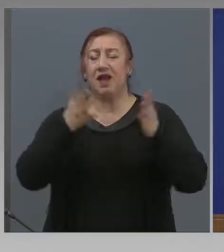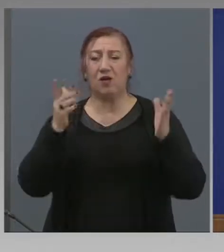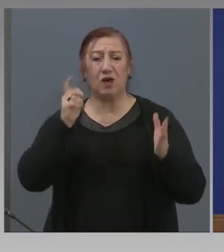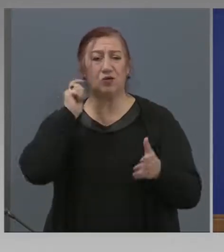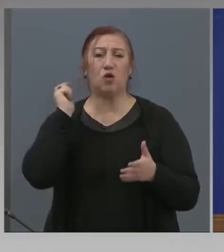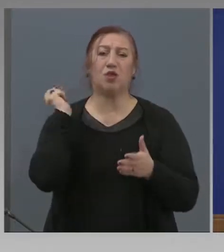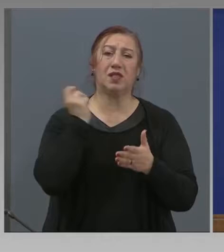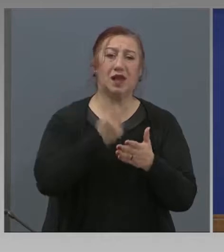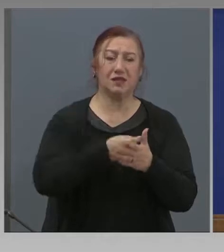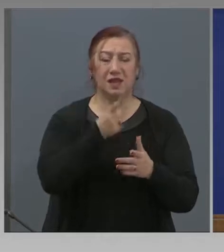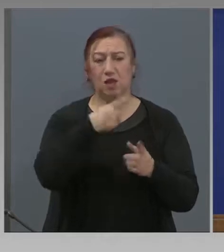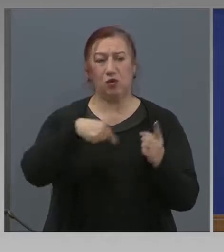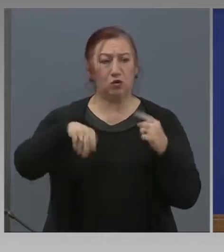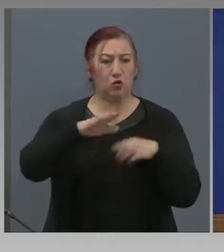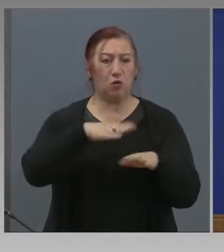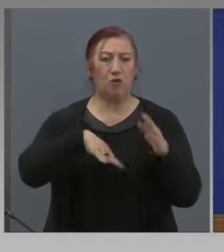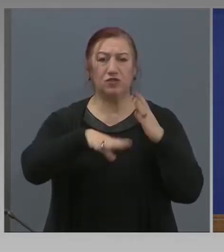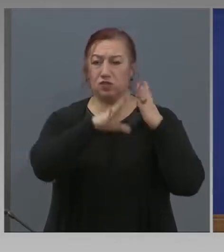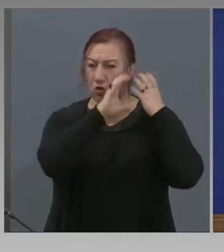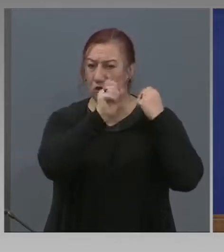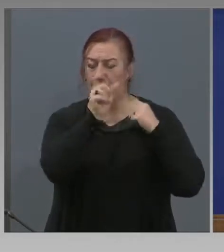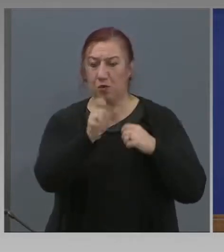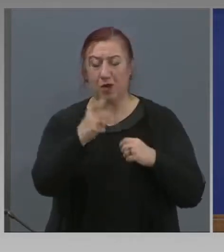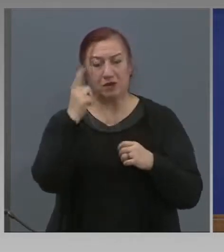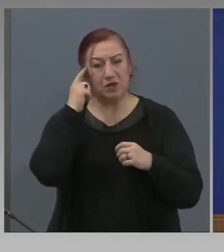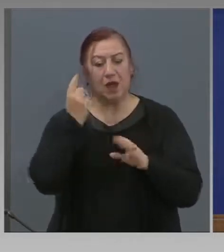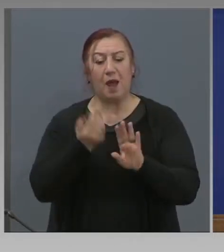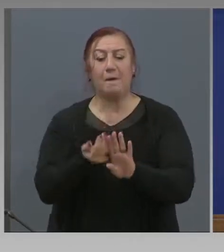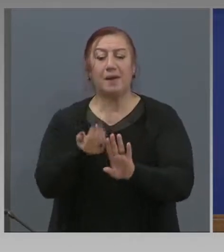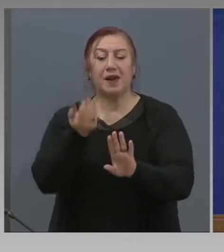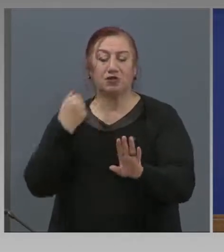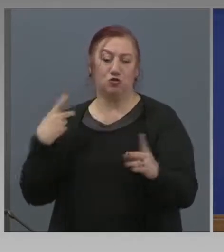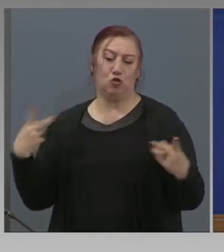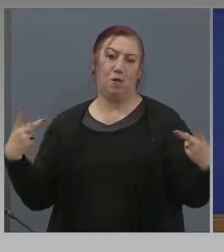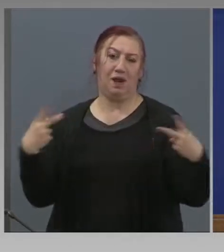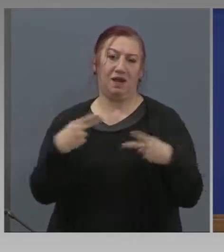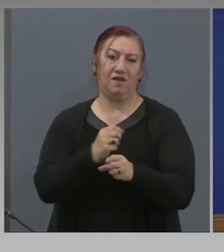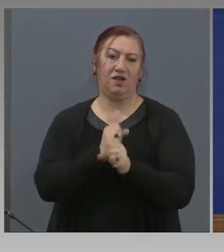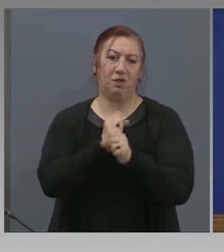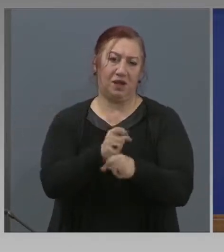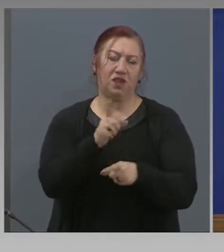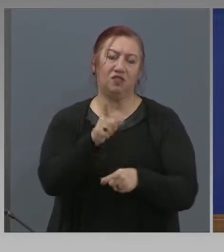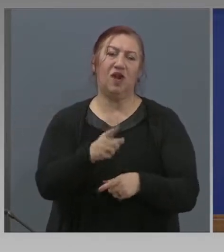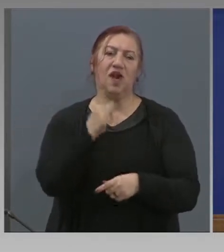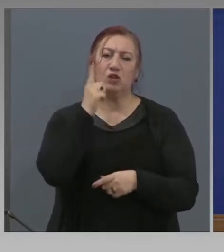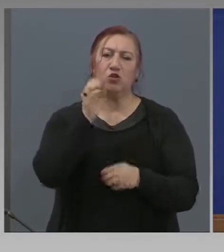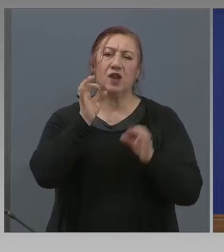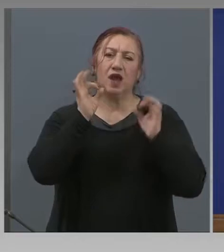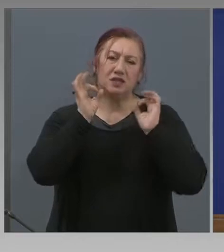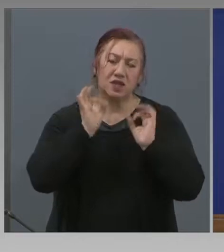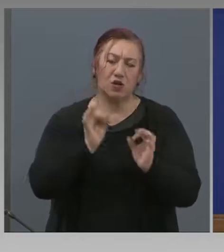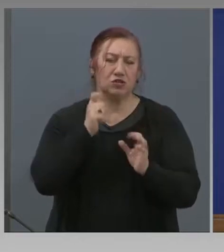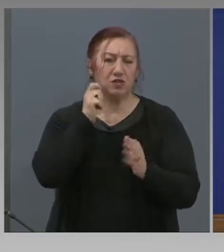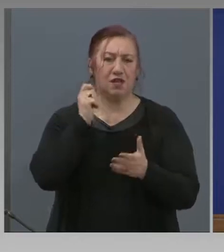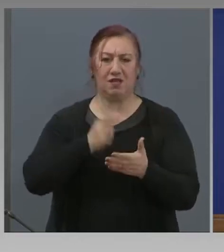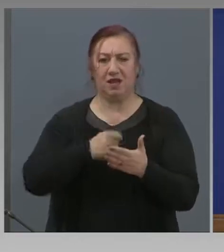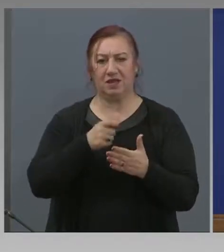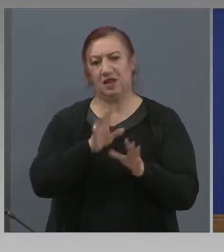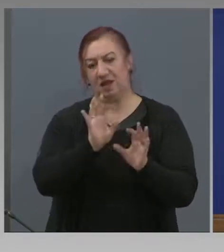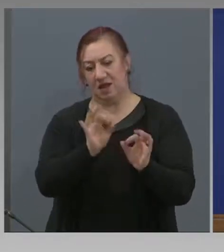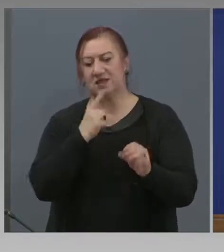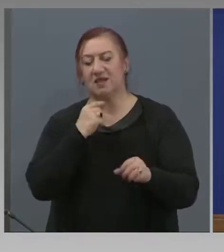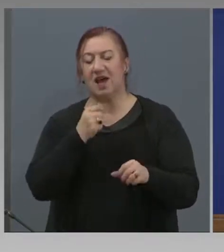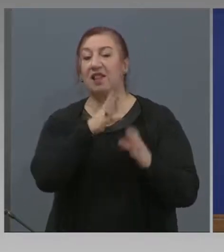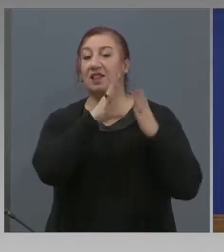повече дипломати считат и това не е малко. Пресрочно прекратяване на мандата е едно от най-сериозните наказания, които може да плаче един дипломат. Това вече е